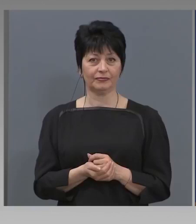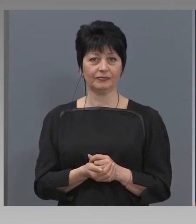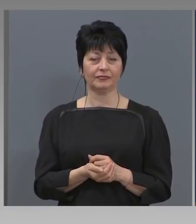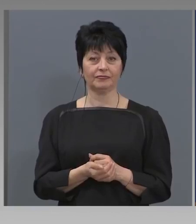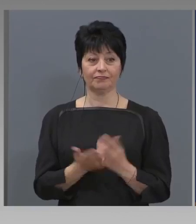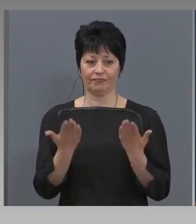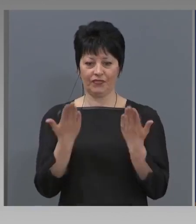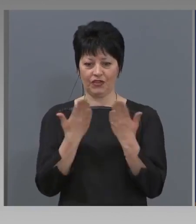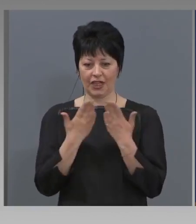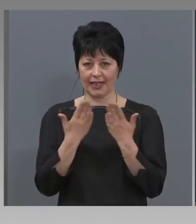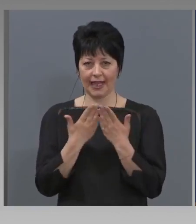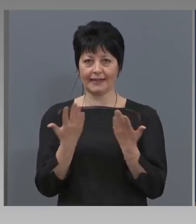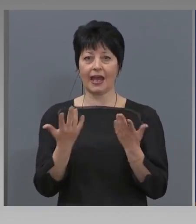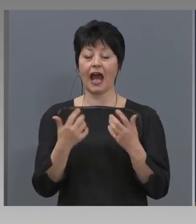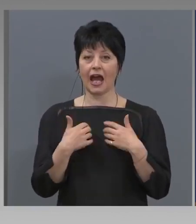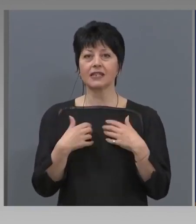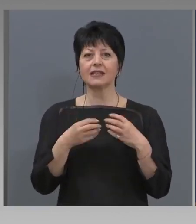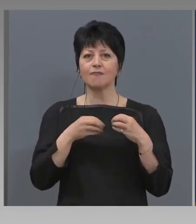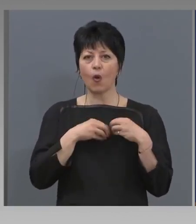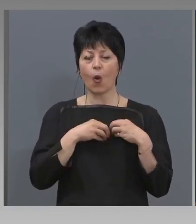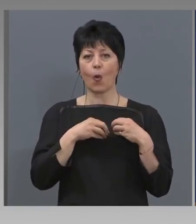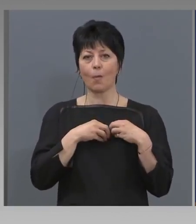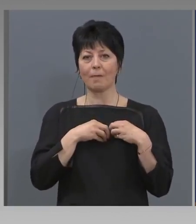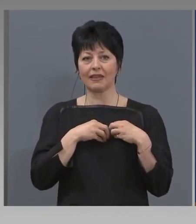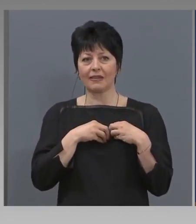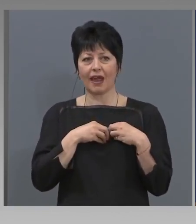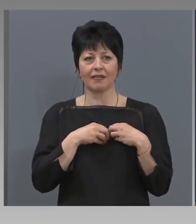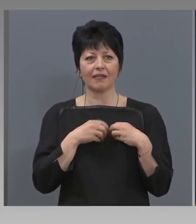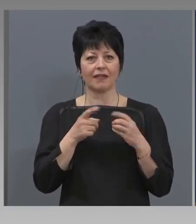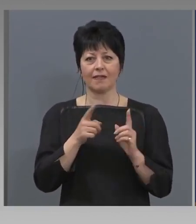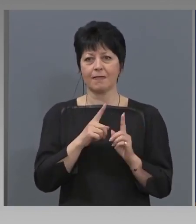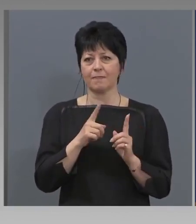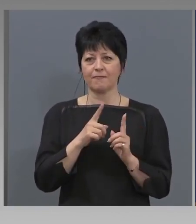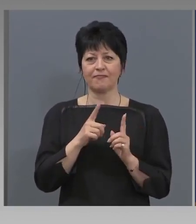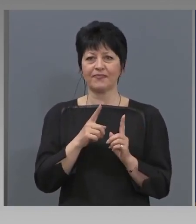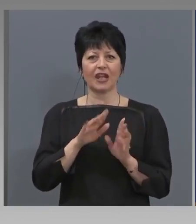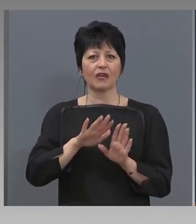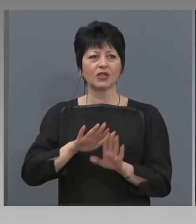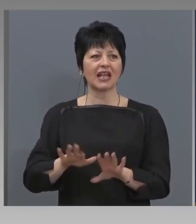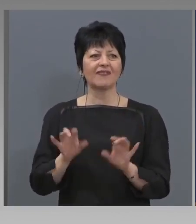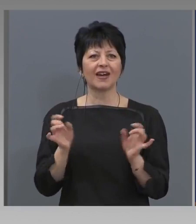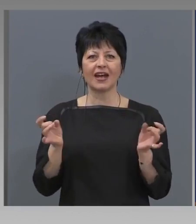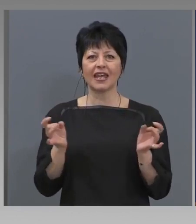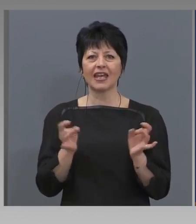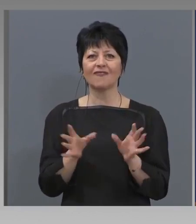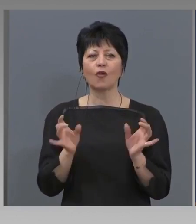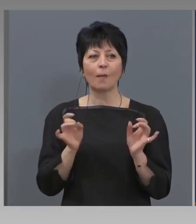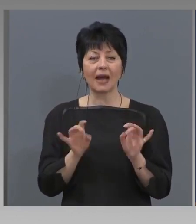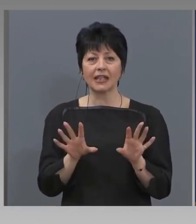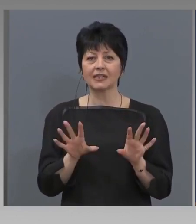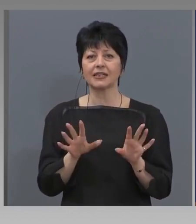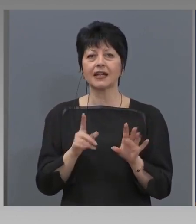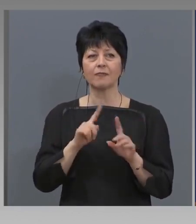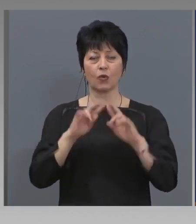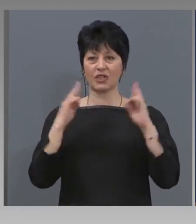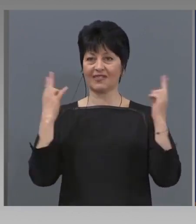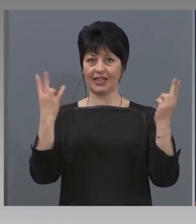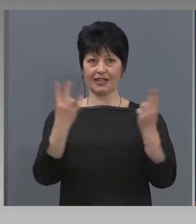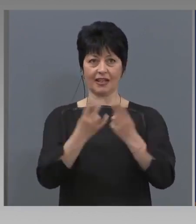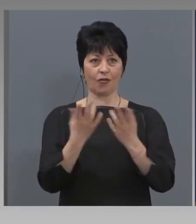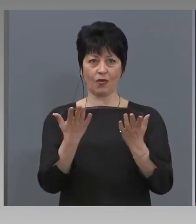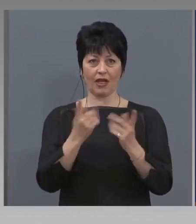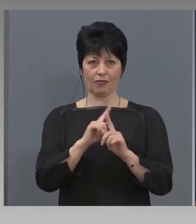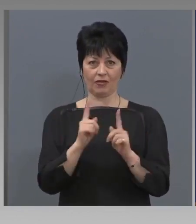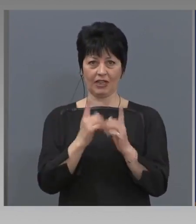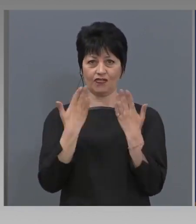Четете, аз съм убеден, че вие не остава информация в света, която да не прочетете по